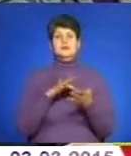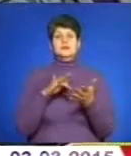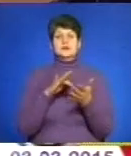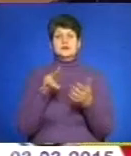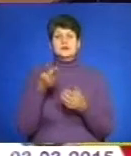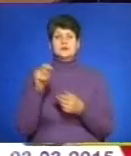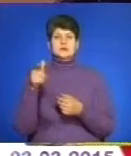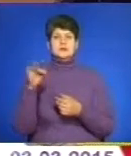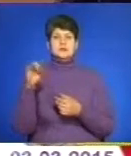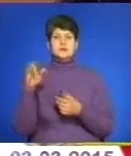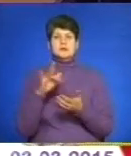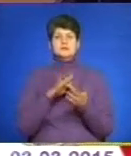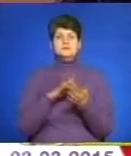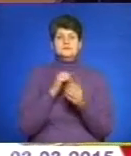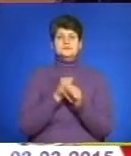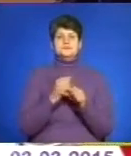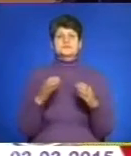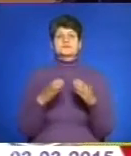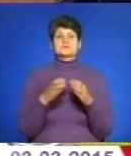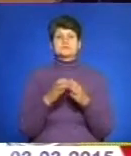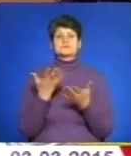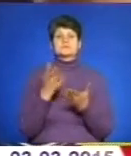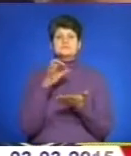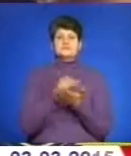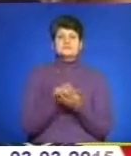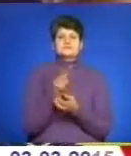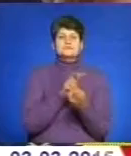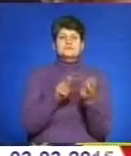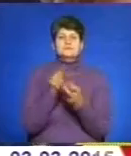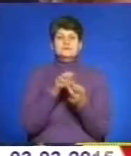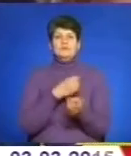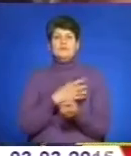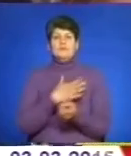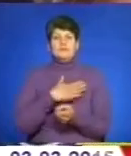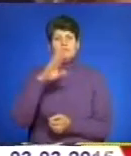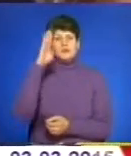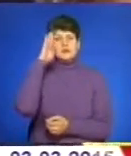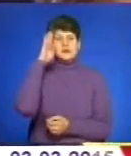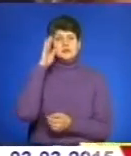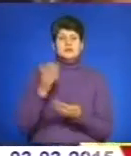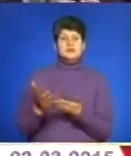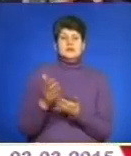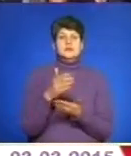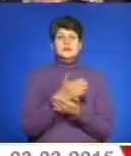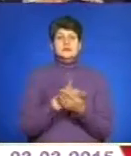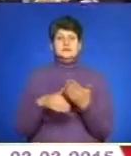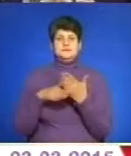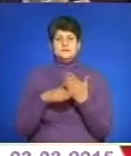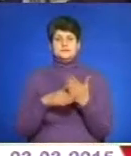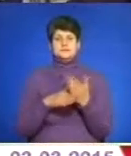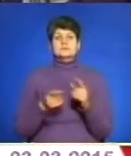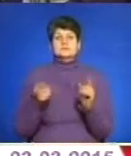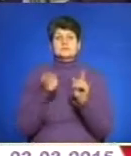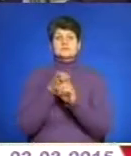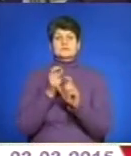антитерористичної операції працює група, яка займається пошуком поранених солдатів і збором допомоги для них. Долучаються